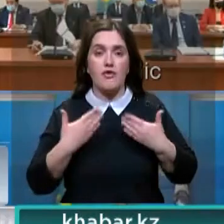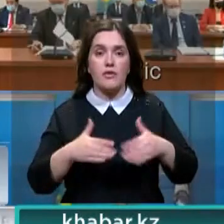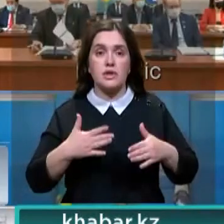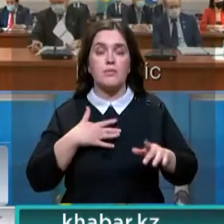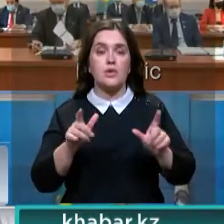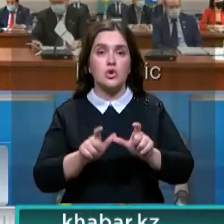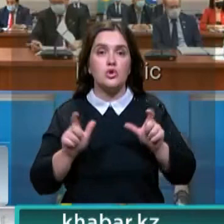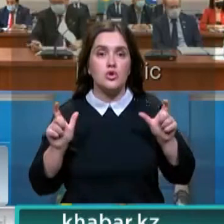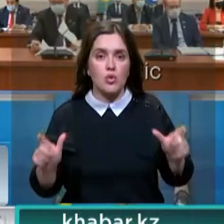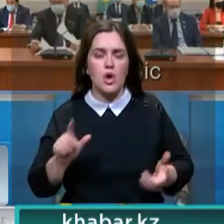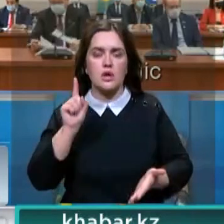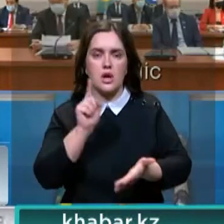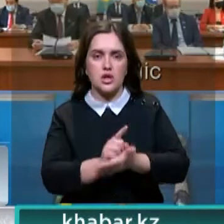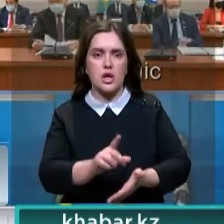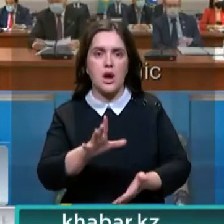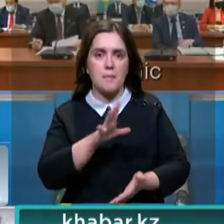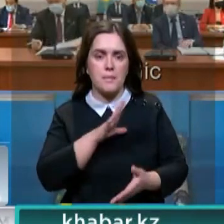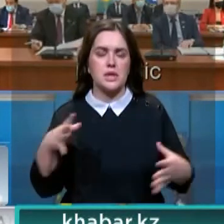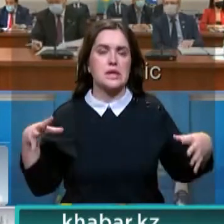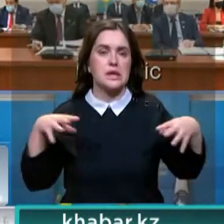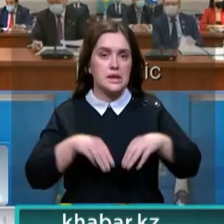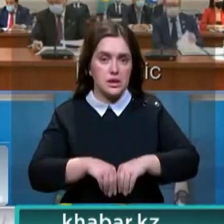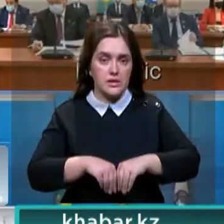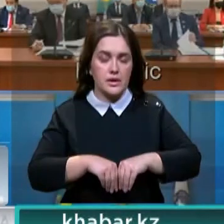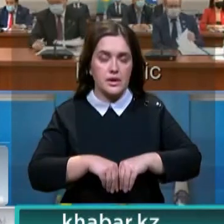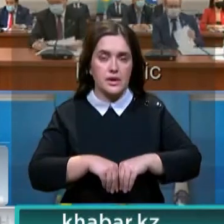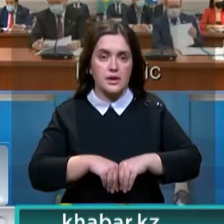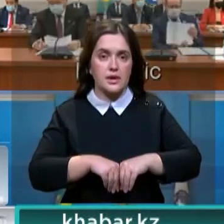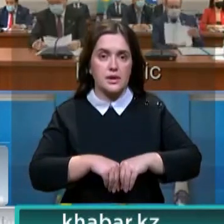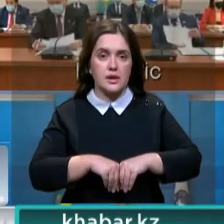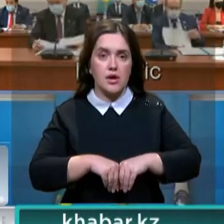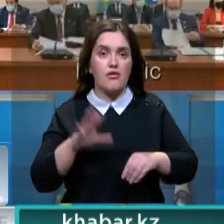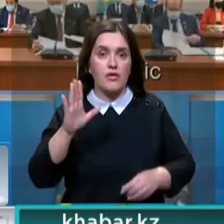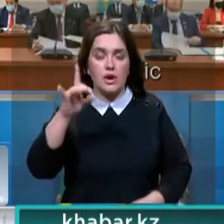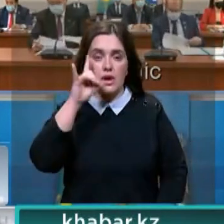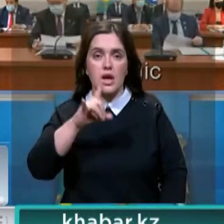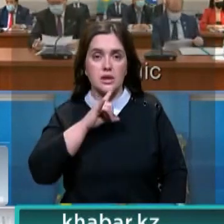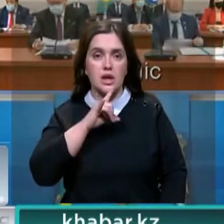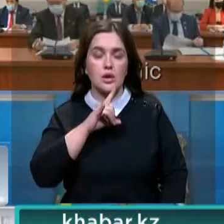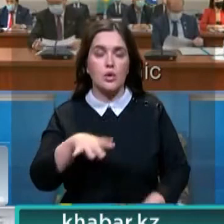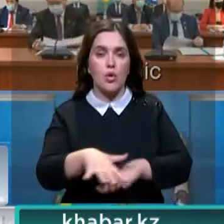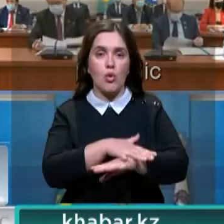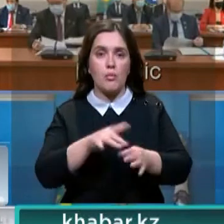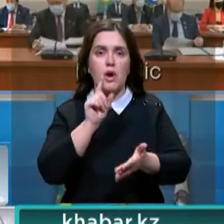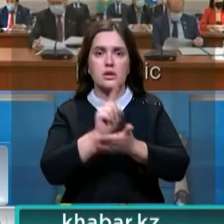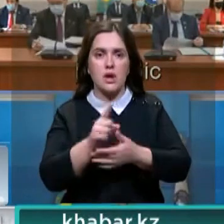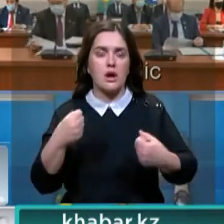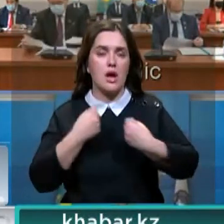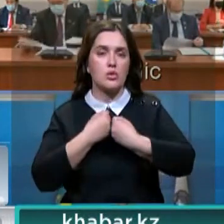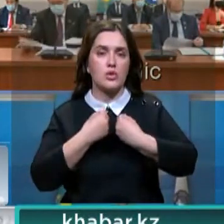наших школ должны быть интегрированы в казахстанское общество. Они должны быть